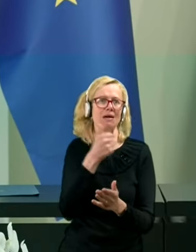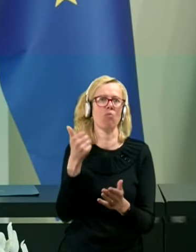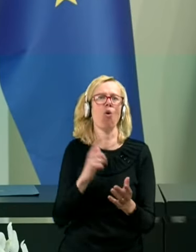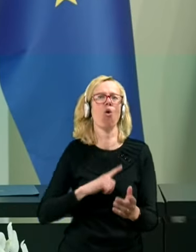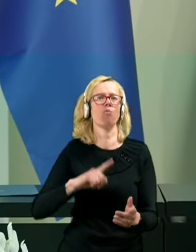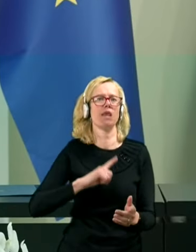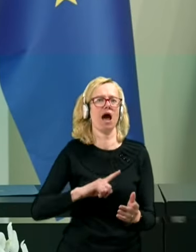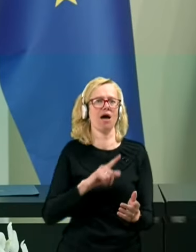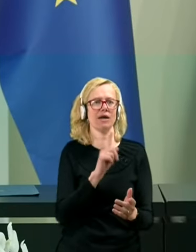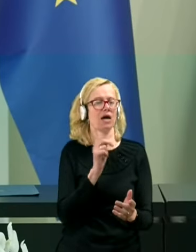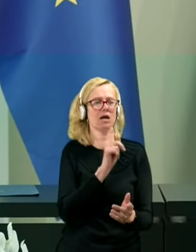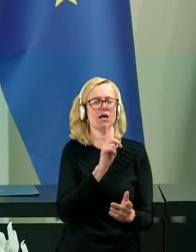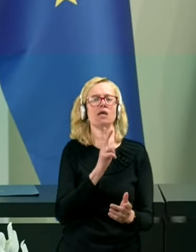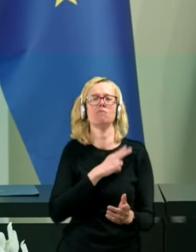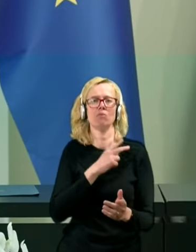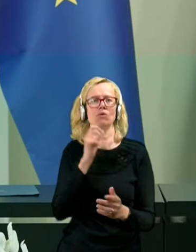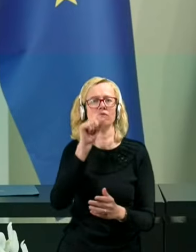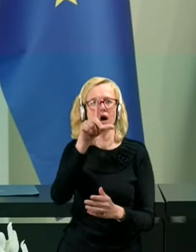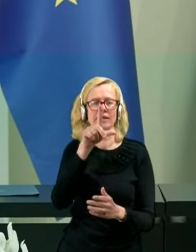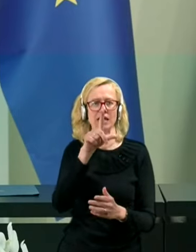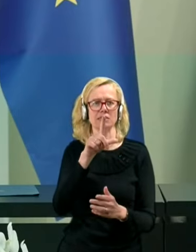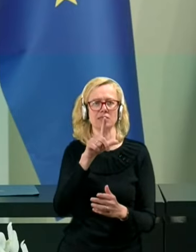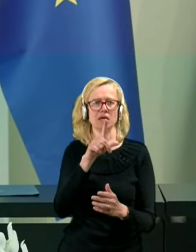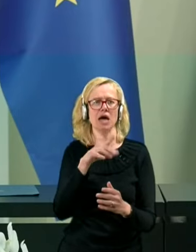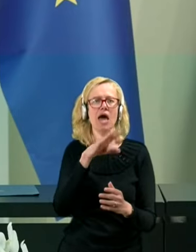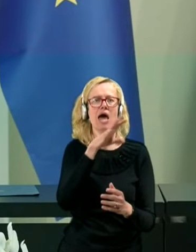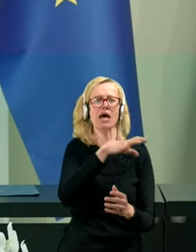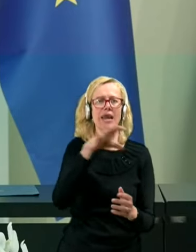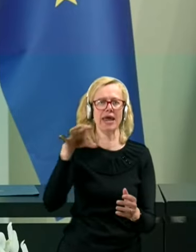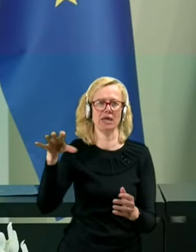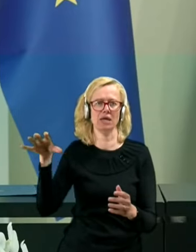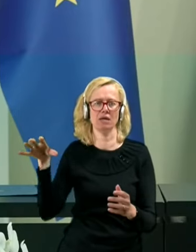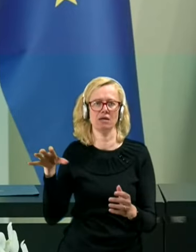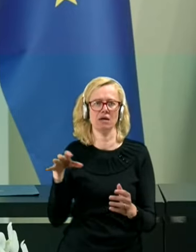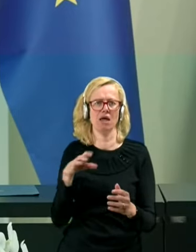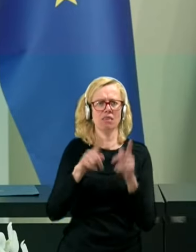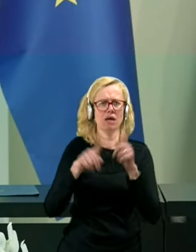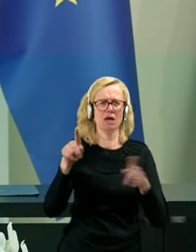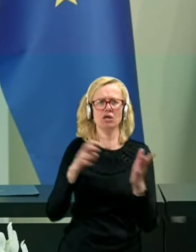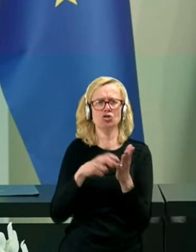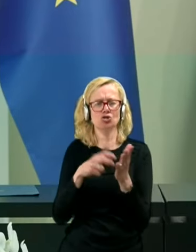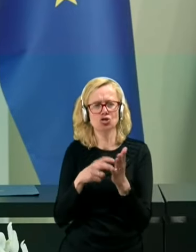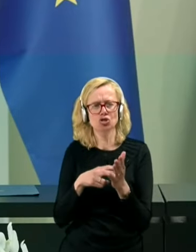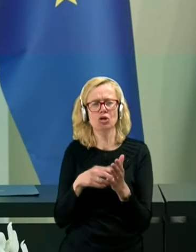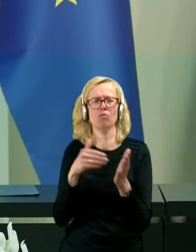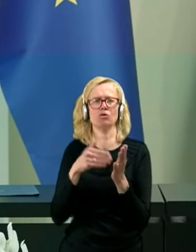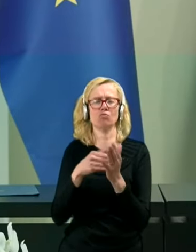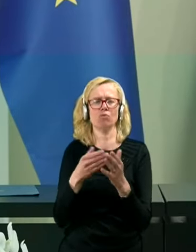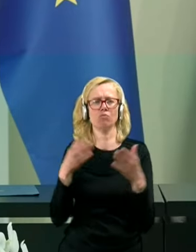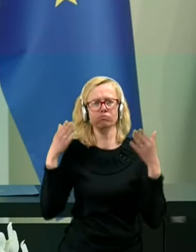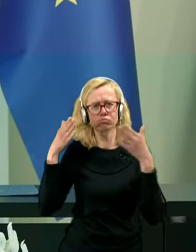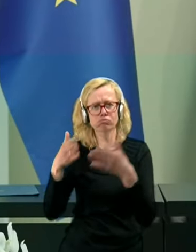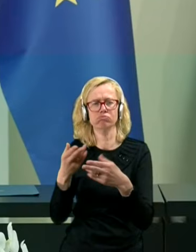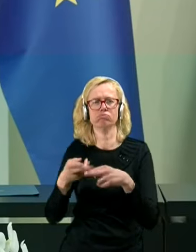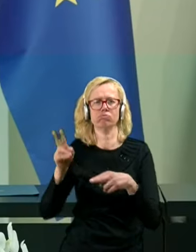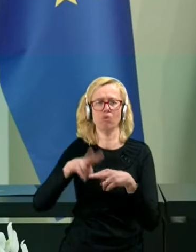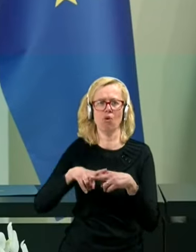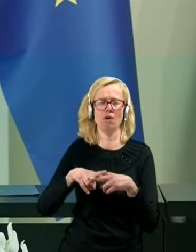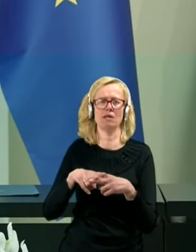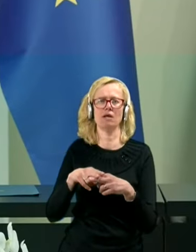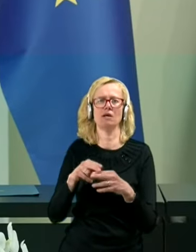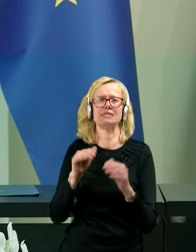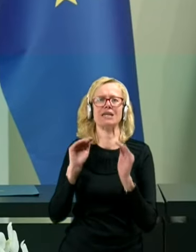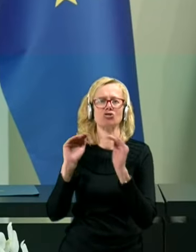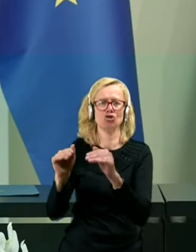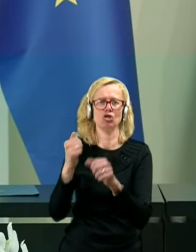imamo 12 statističnih regij, da nektere potrebujejo še posebno vlagane in posebnost, zaščito delovnih